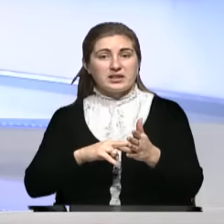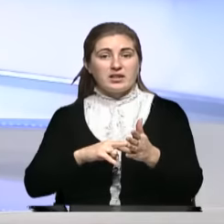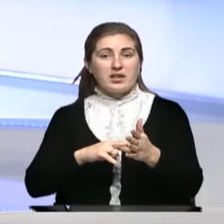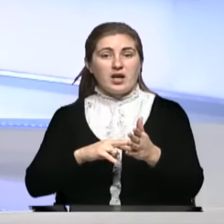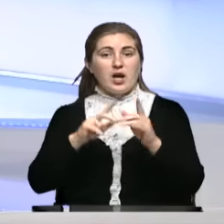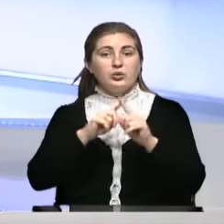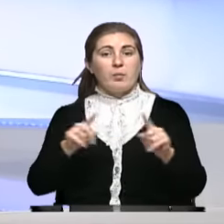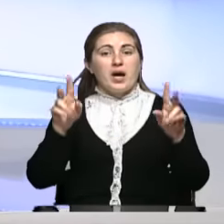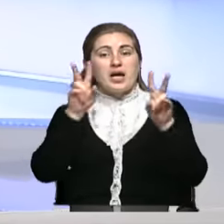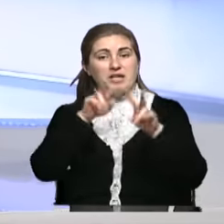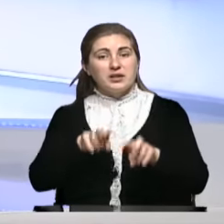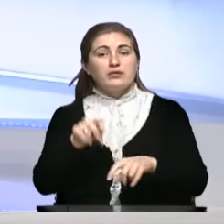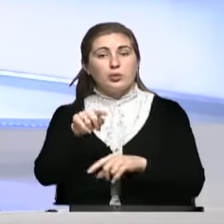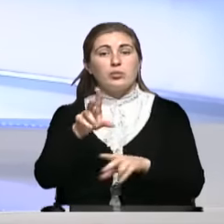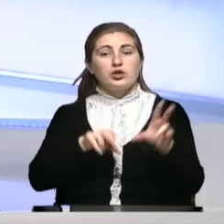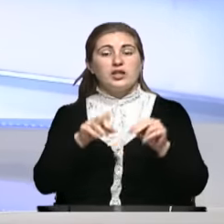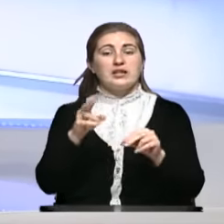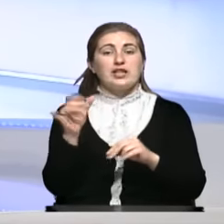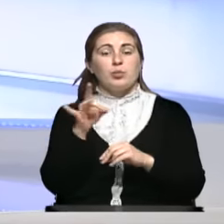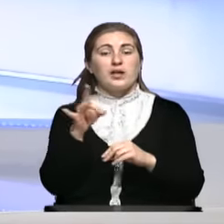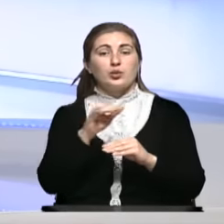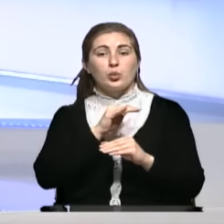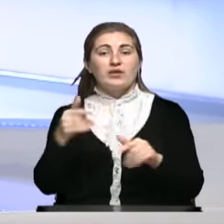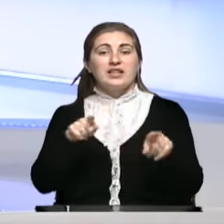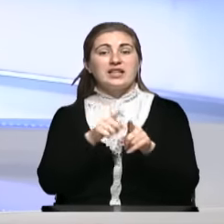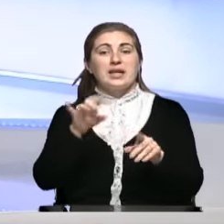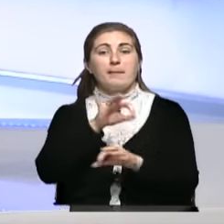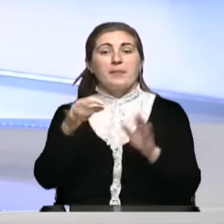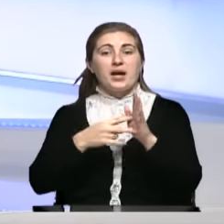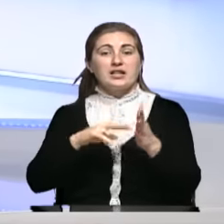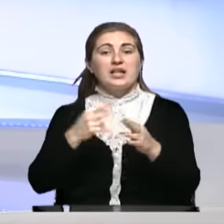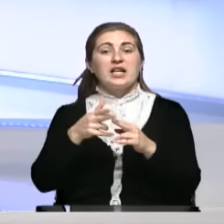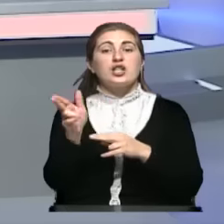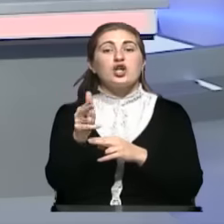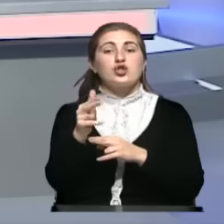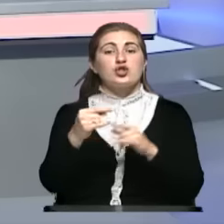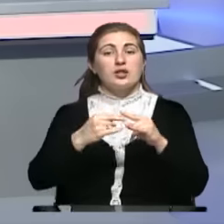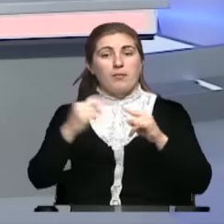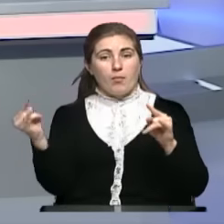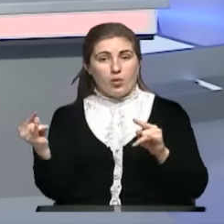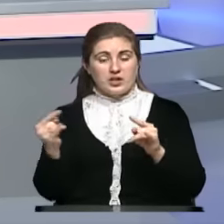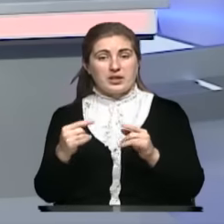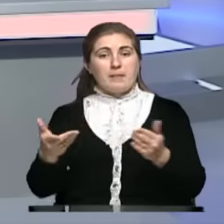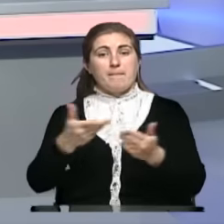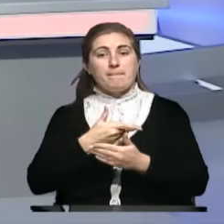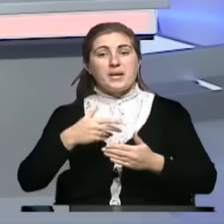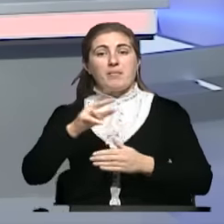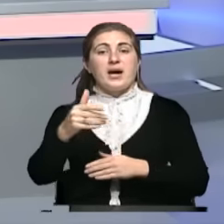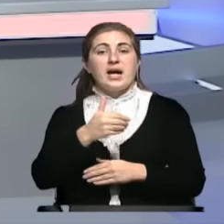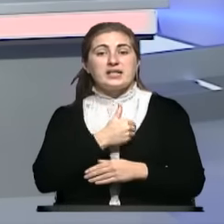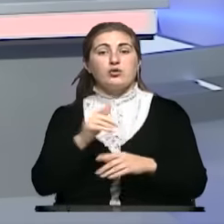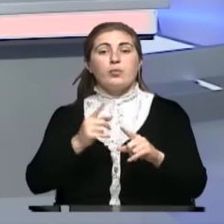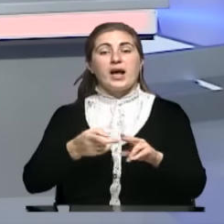особо рассматривать в том числе на республиканском уровне. Один из таких проектов — это Керченский мост. Мы бы хотели, чтобы